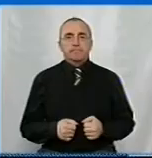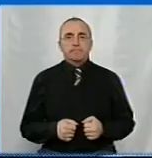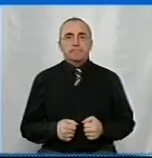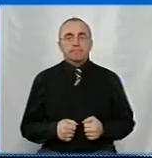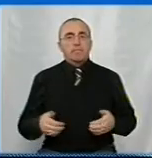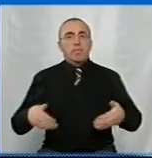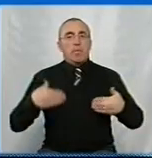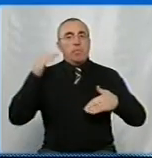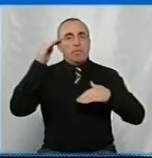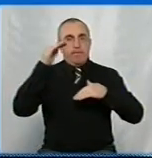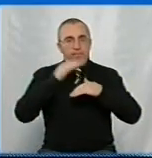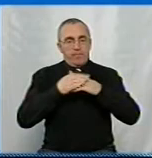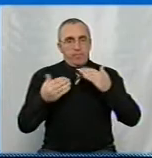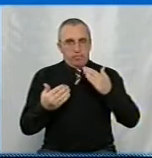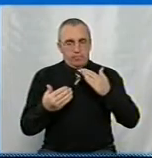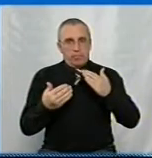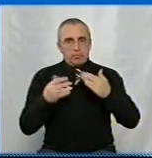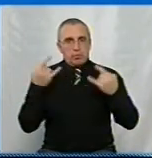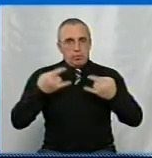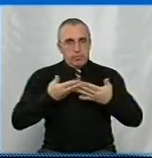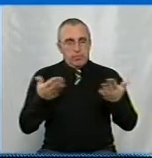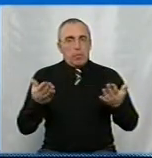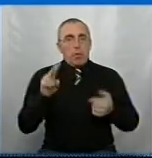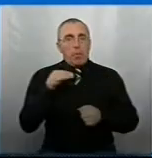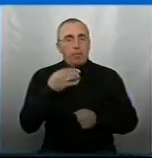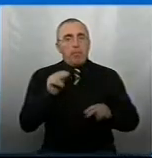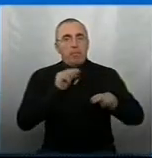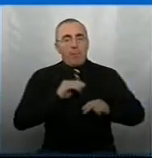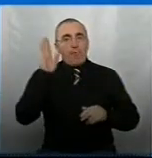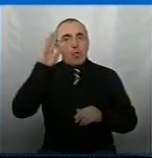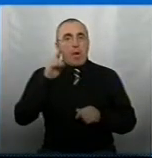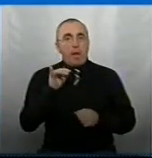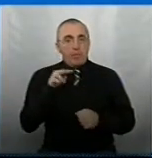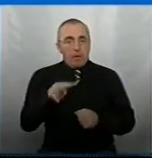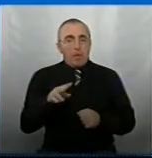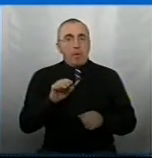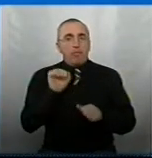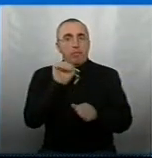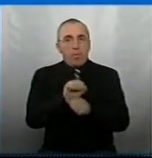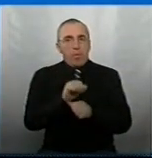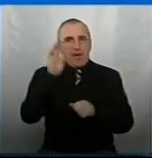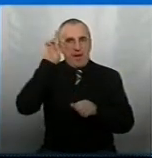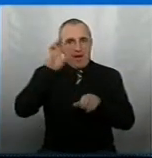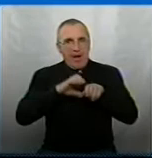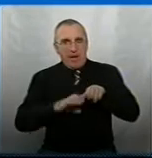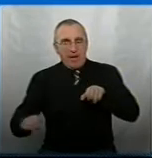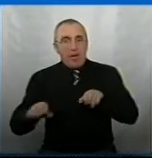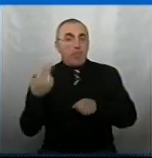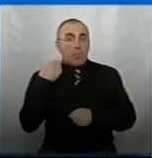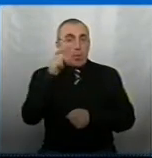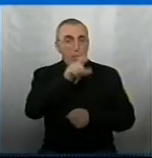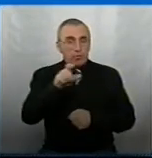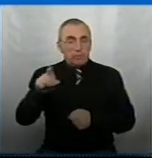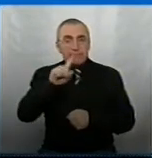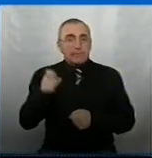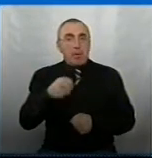Добрий вечір, тема дня на Суспільному. У Кропивницькому працівники водоканалу блокують каналізацію боржникам за